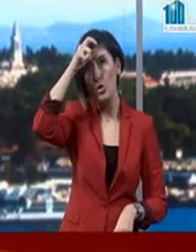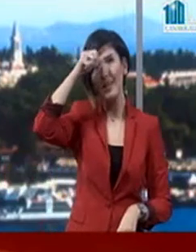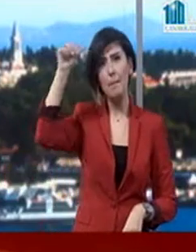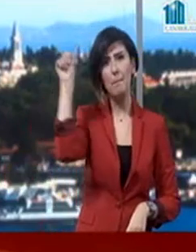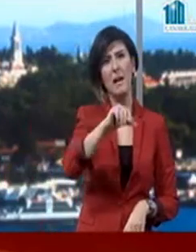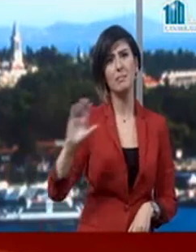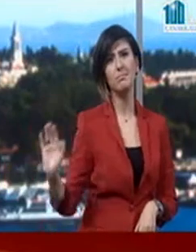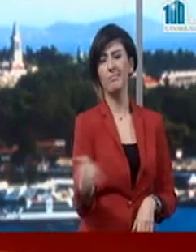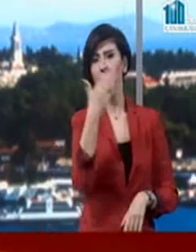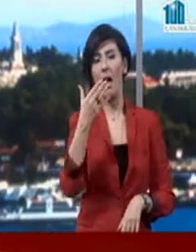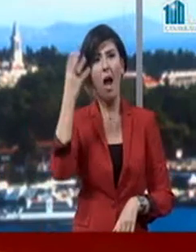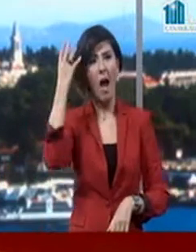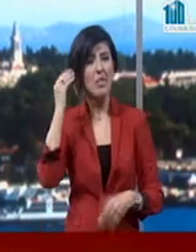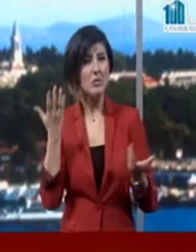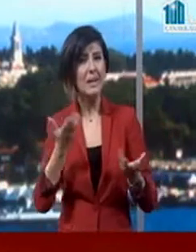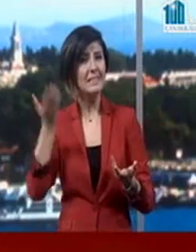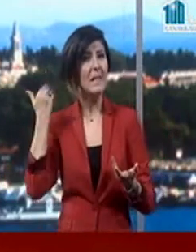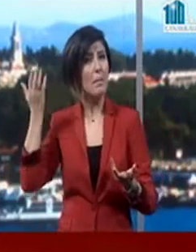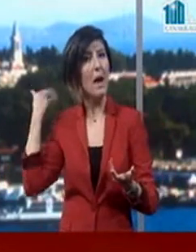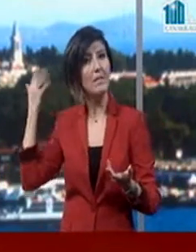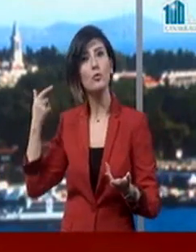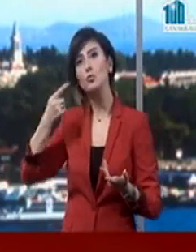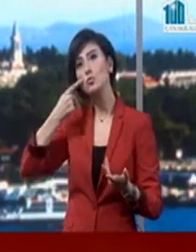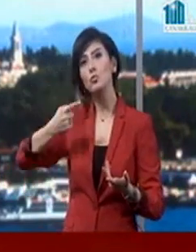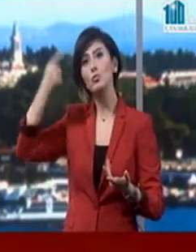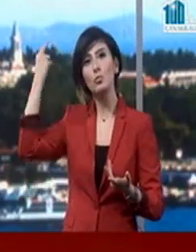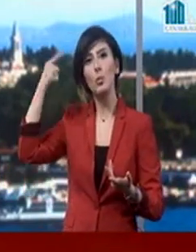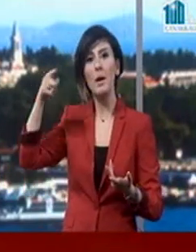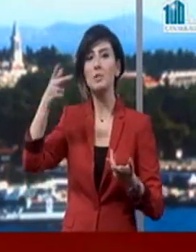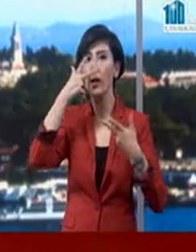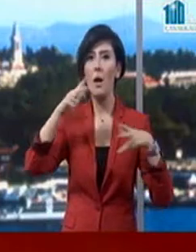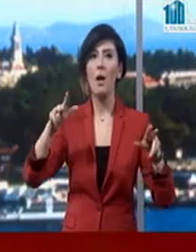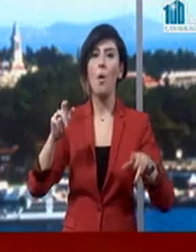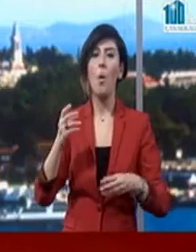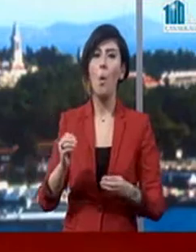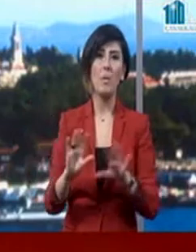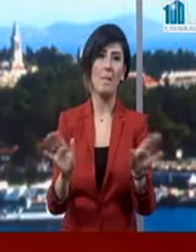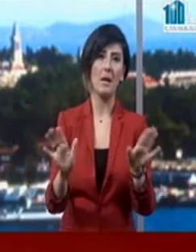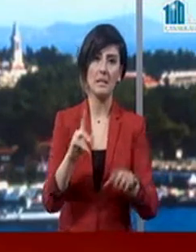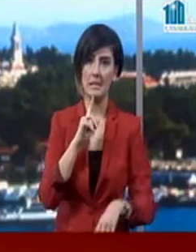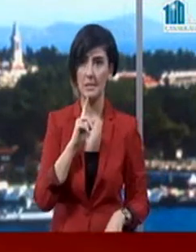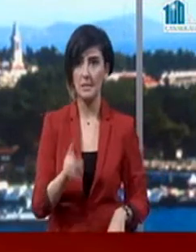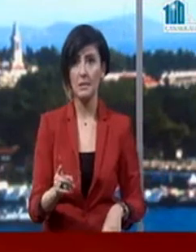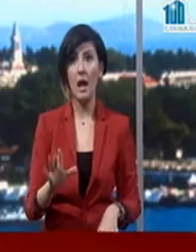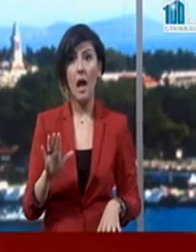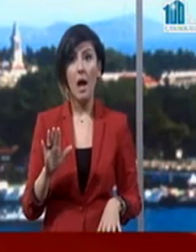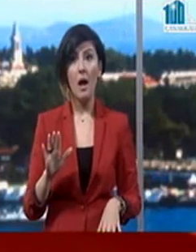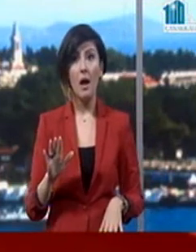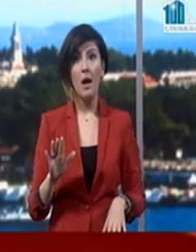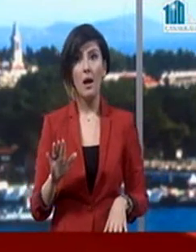anlayışı. Zamanında Sayın Cumhurbaşkanımız için muhtar bile olamaz da denmişti. Ama